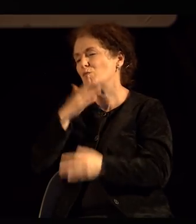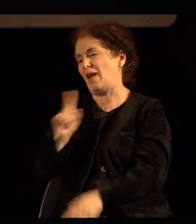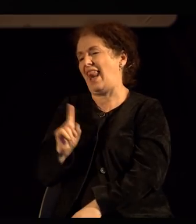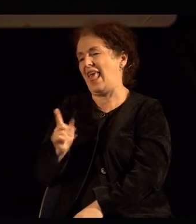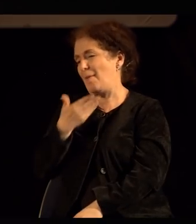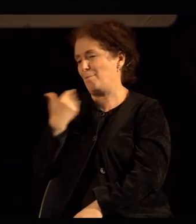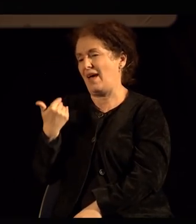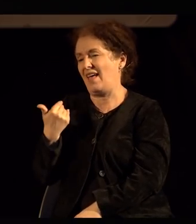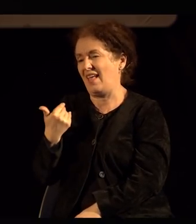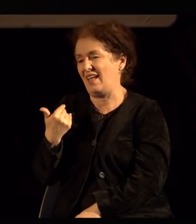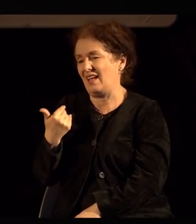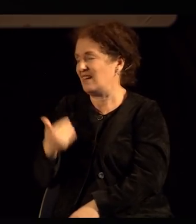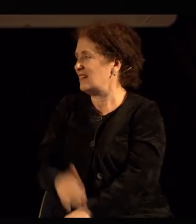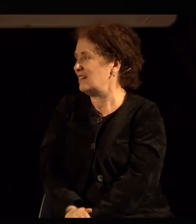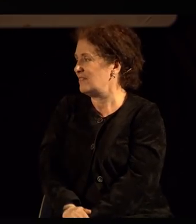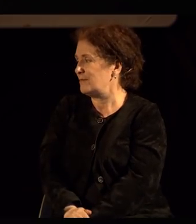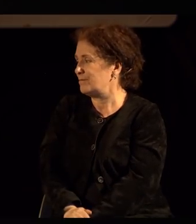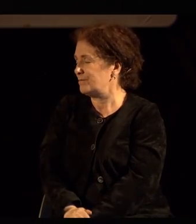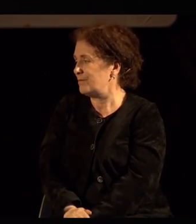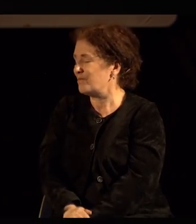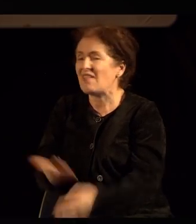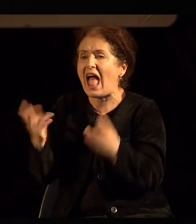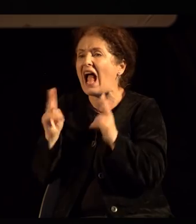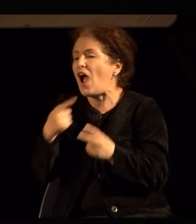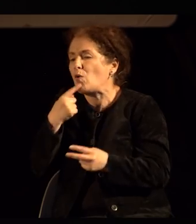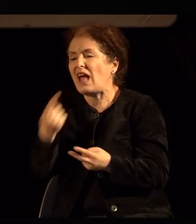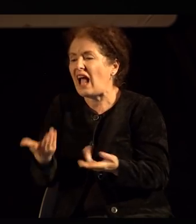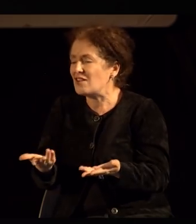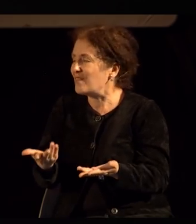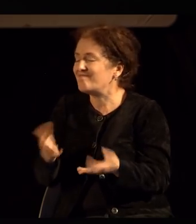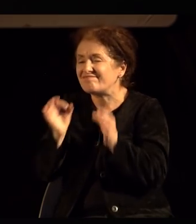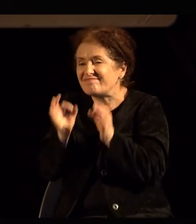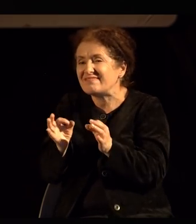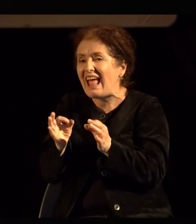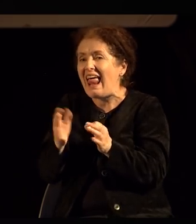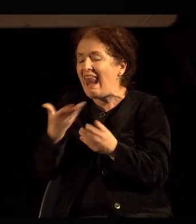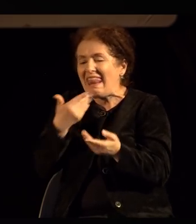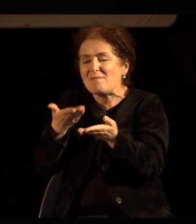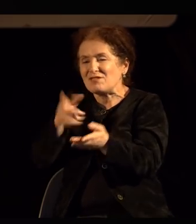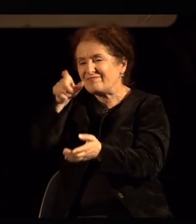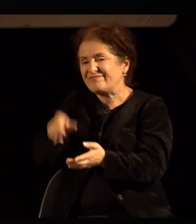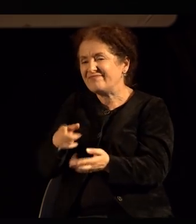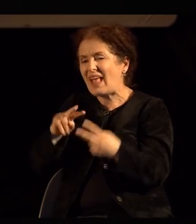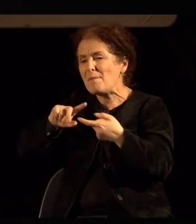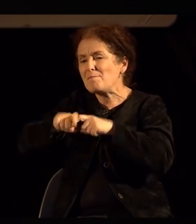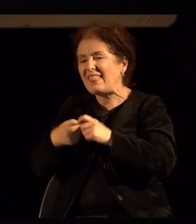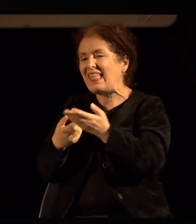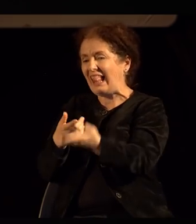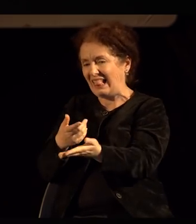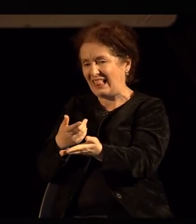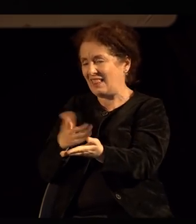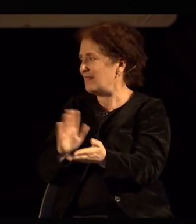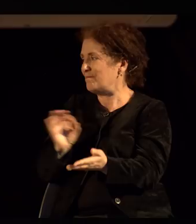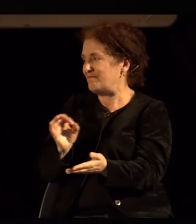најдов, како да кажам, содветен материјал за мене, затоа што знаете какви